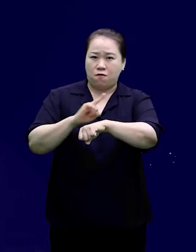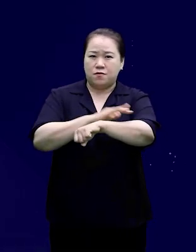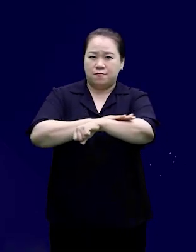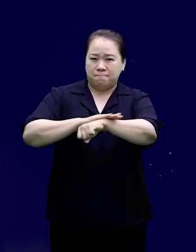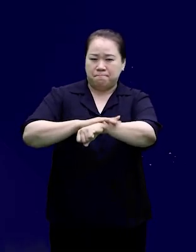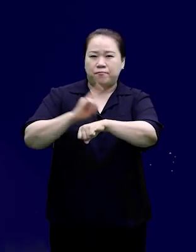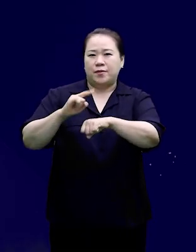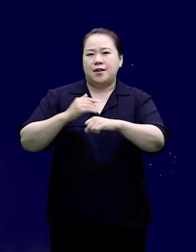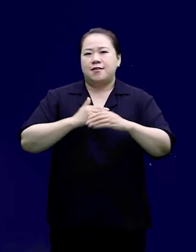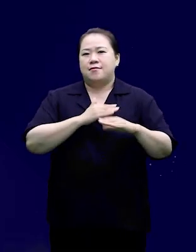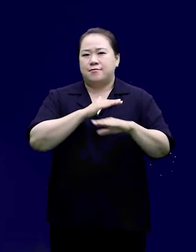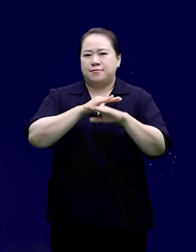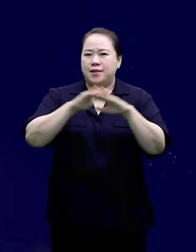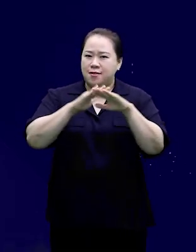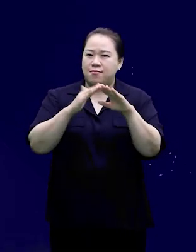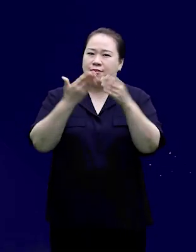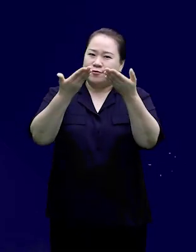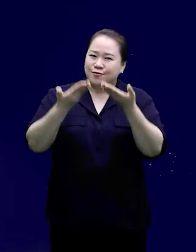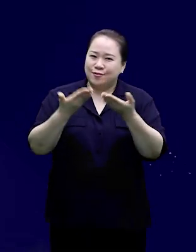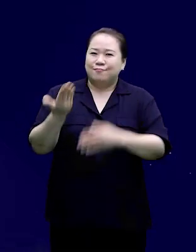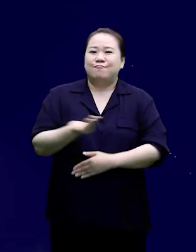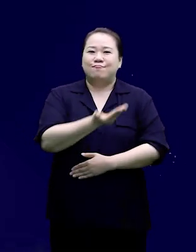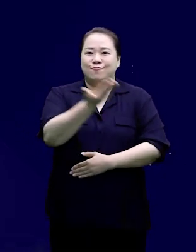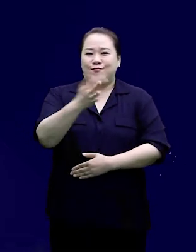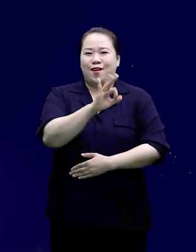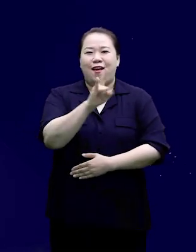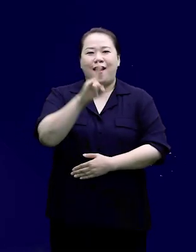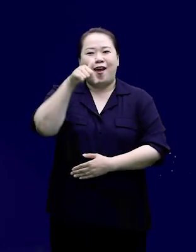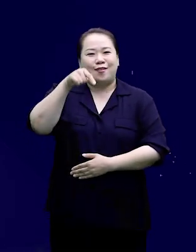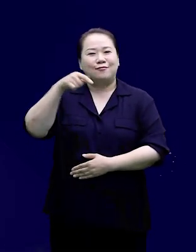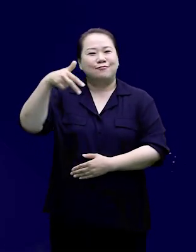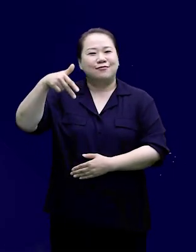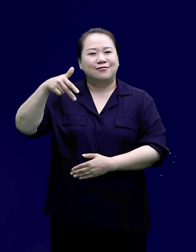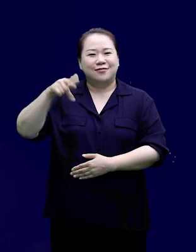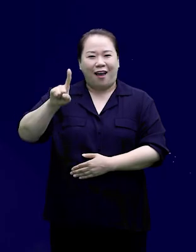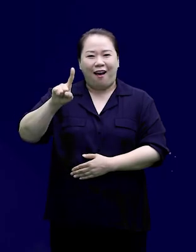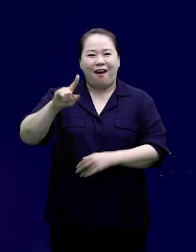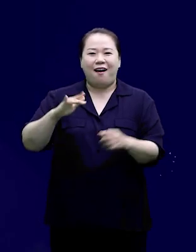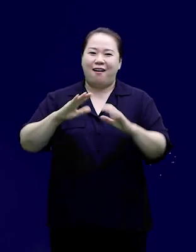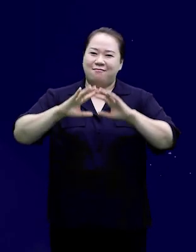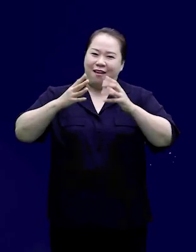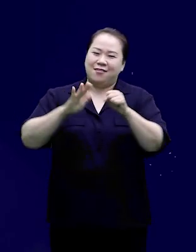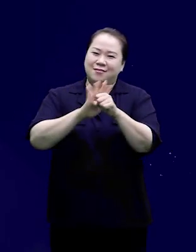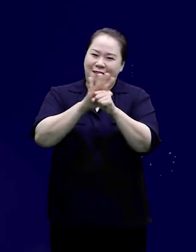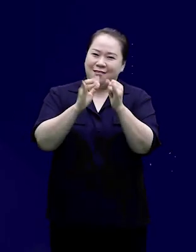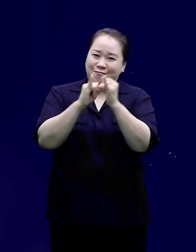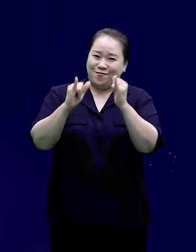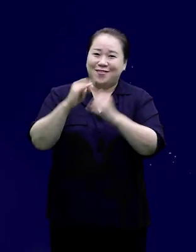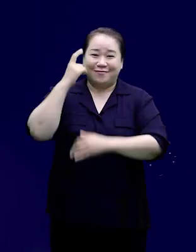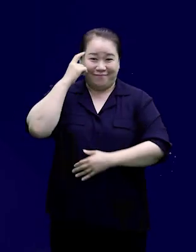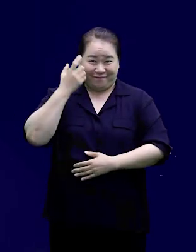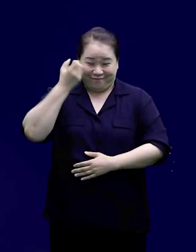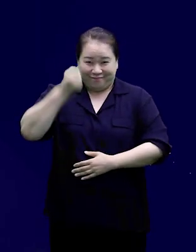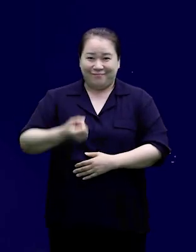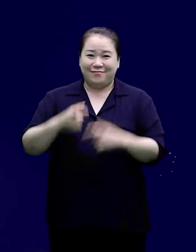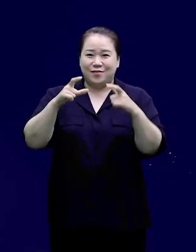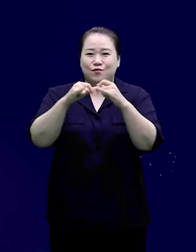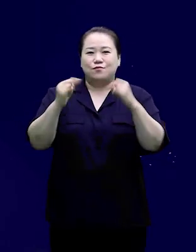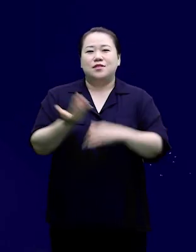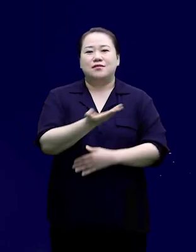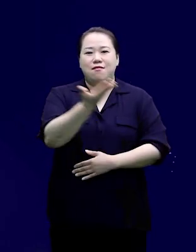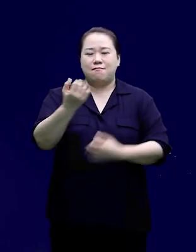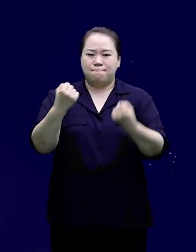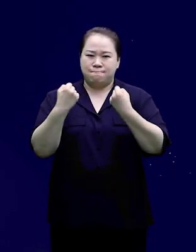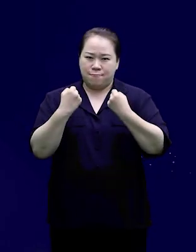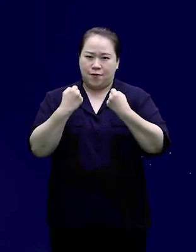강남구민들이 바로 애국자라고 생각하고 있습니다. 구민 여러분의 건강 안전을 지켜드리기 위해서 마지막